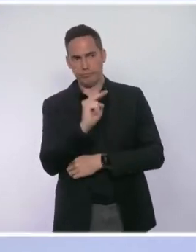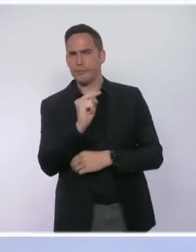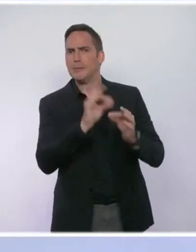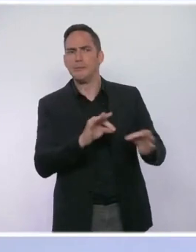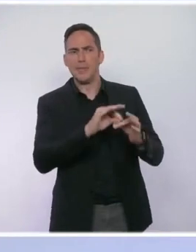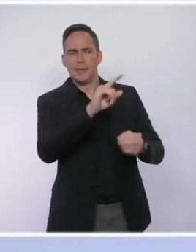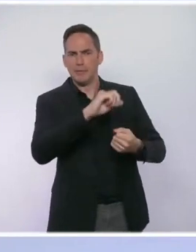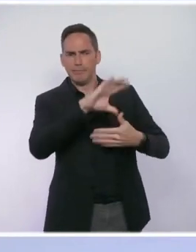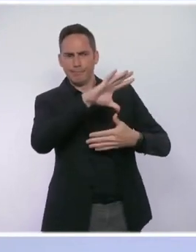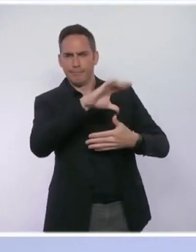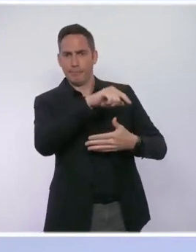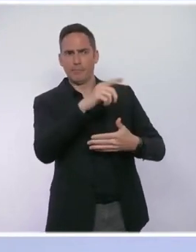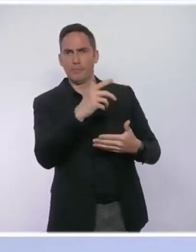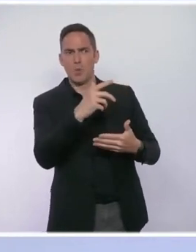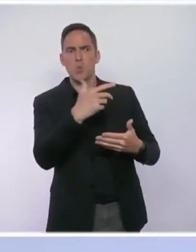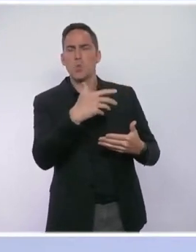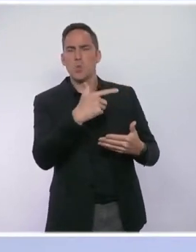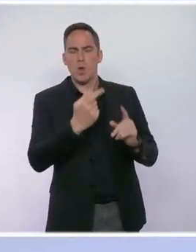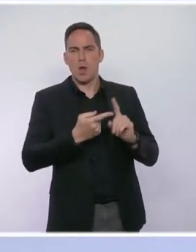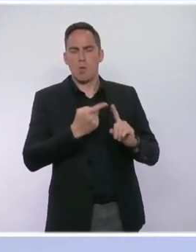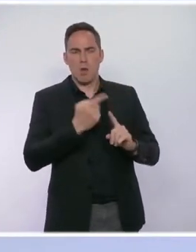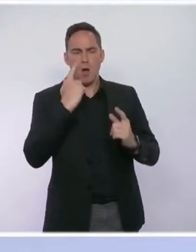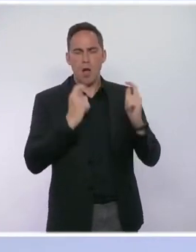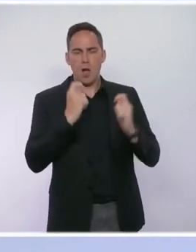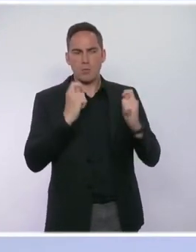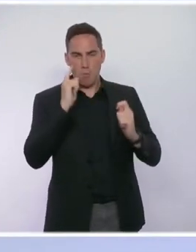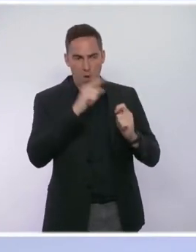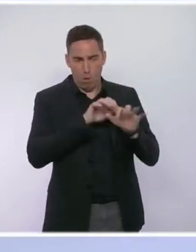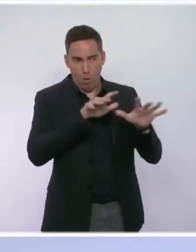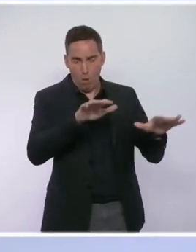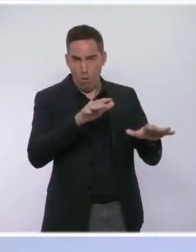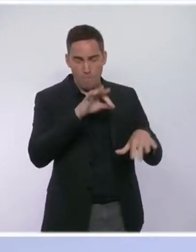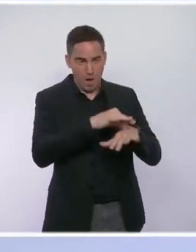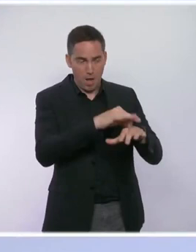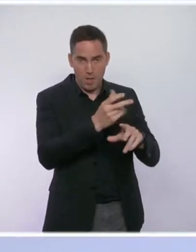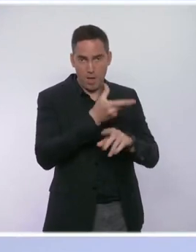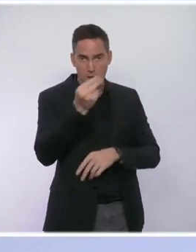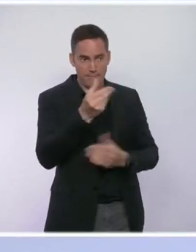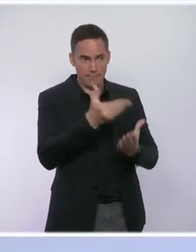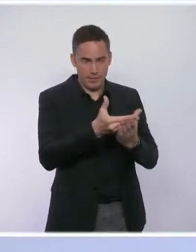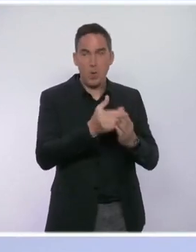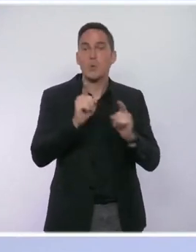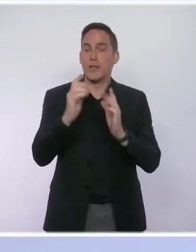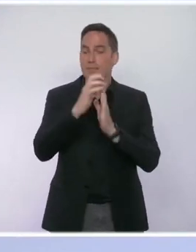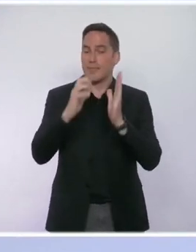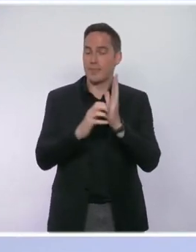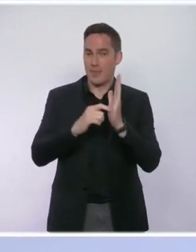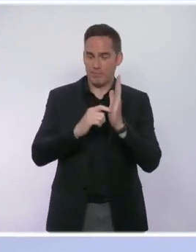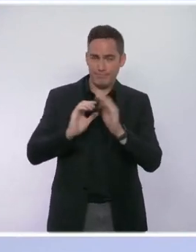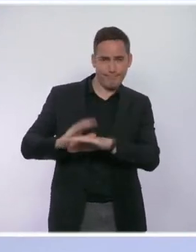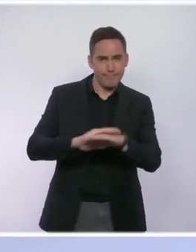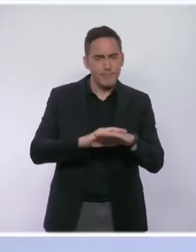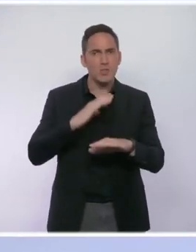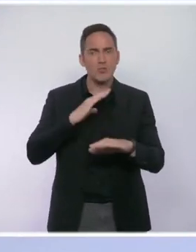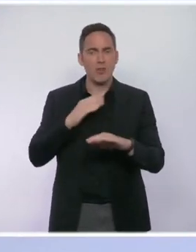rappelé l'efficacité pour freiner des reprises dévastatrices. Ce que prévoit ce texte, c'est aussi un renforcement de la lutte contre la